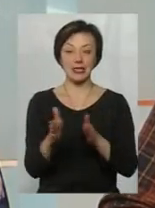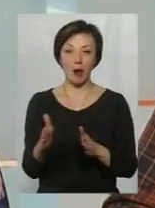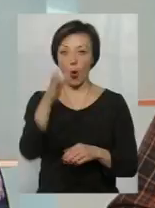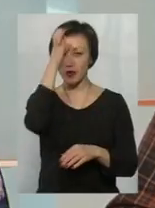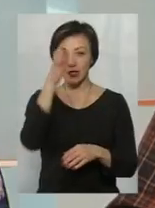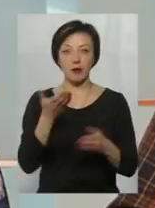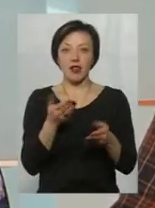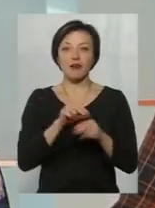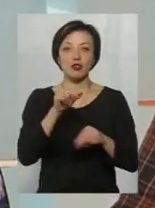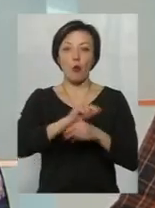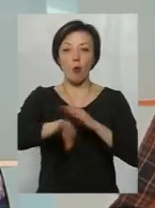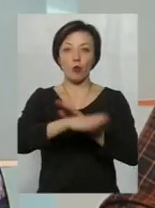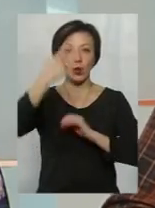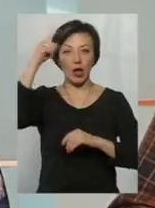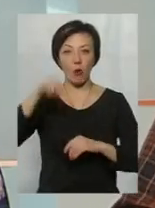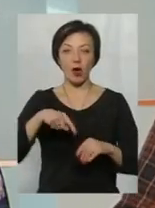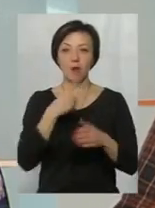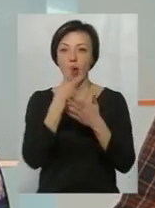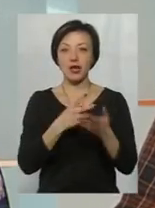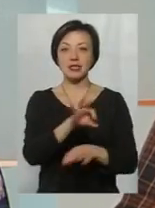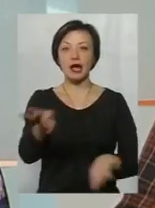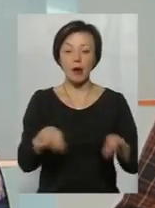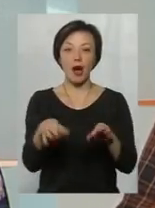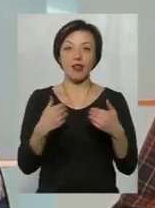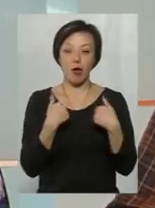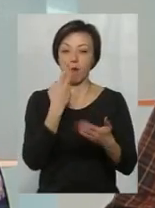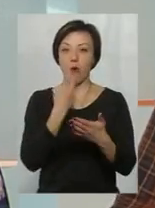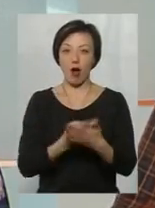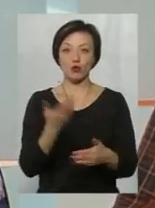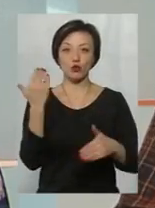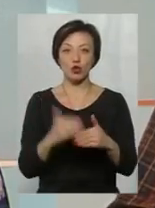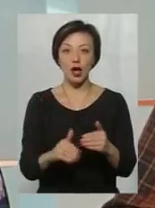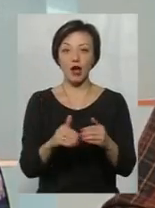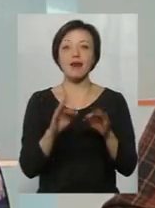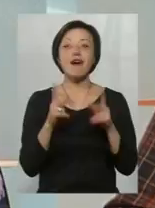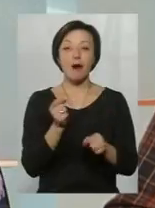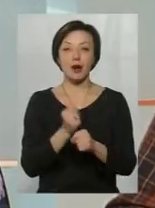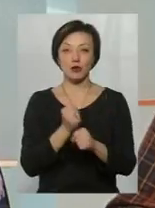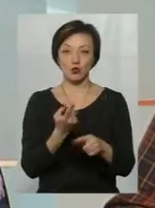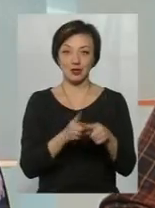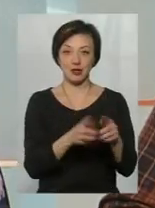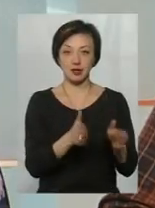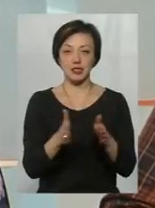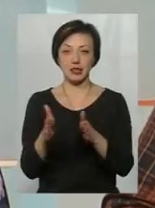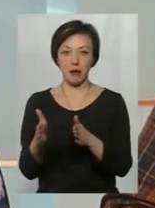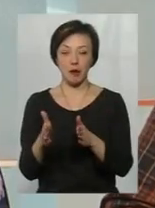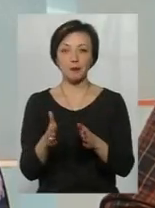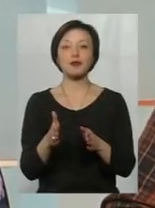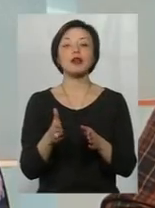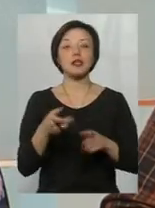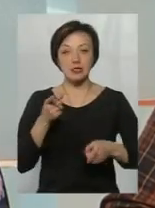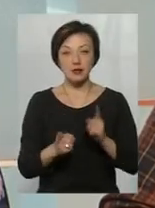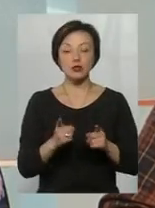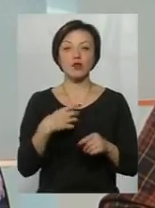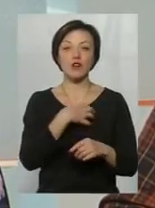навчимо якусь теорію, і нам не показують схеми, а нам показують вже, власне, як працює ця система. Тут, звісно,